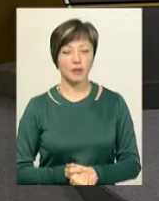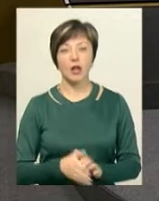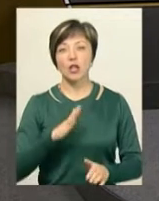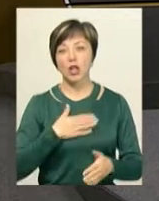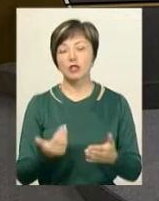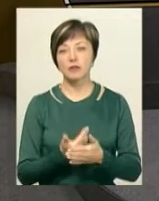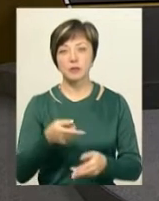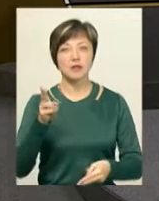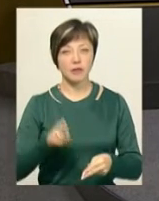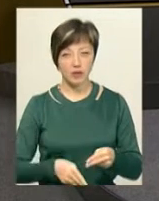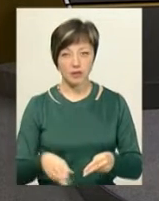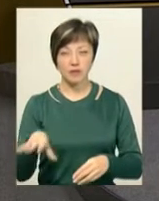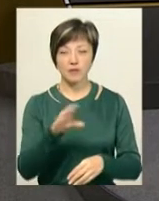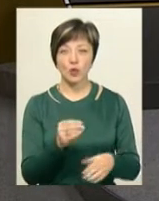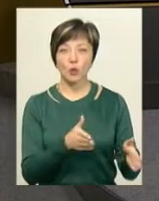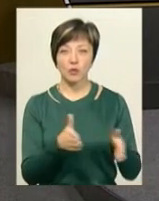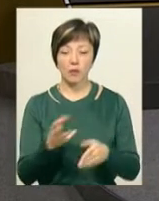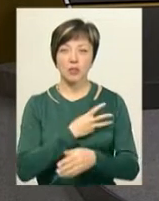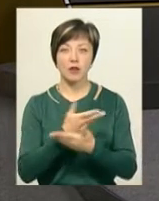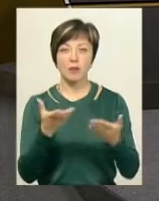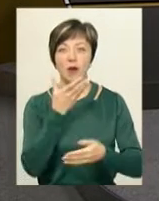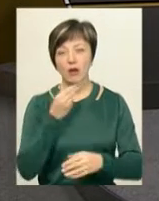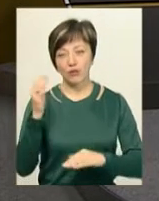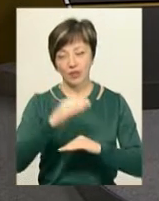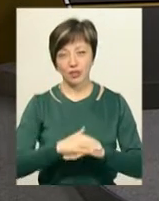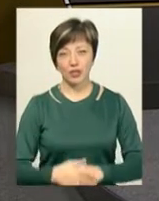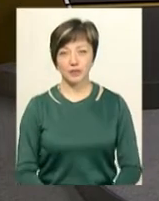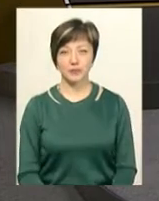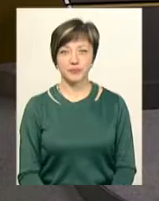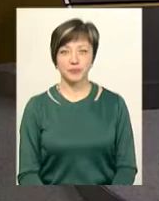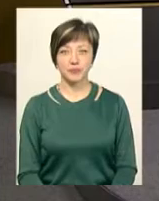Наш випуск на цьому завершено. Всі, хто його готував, бажають вам гарного вечора.